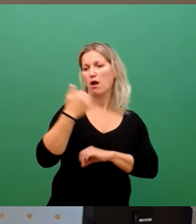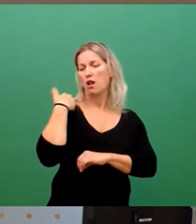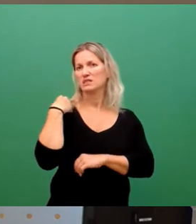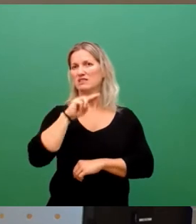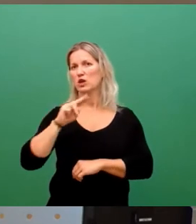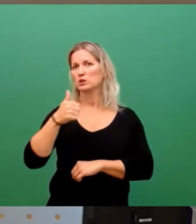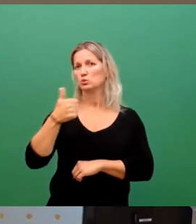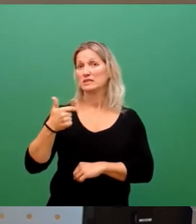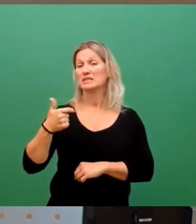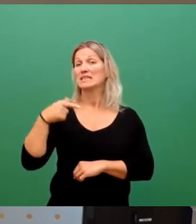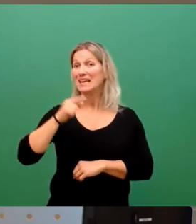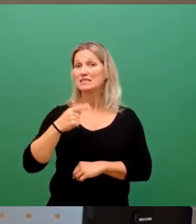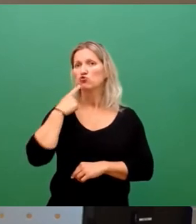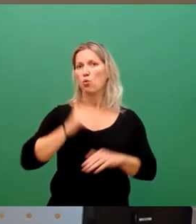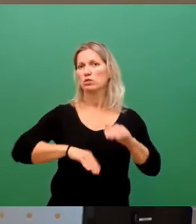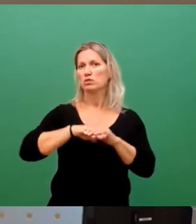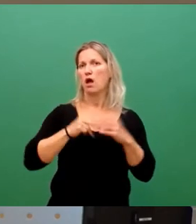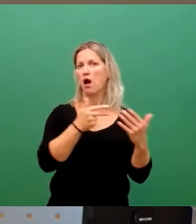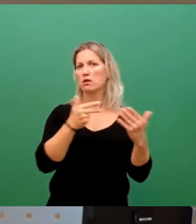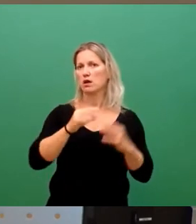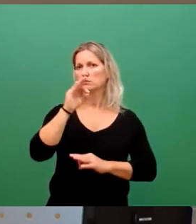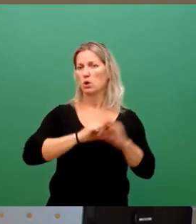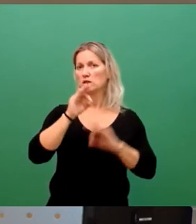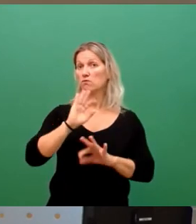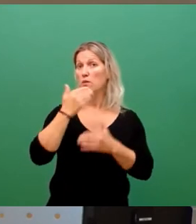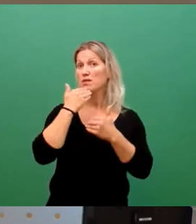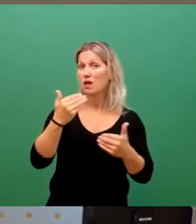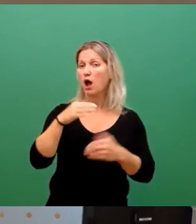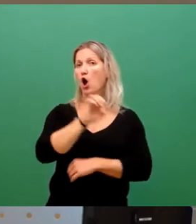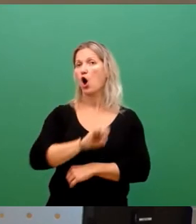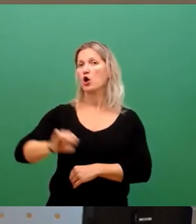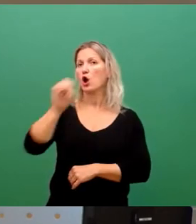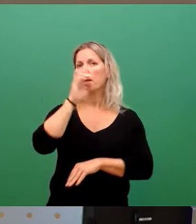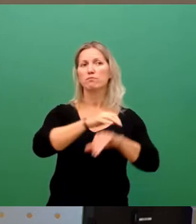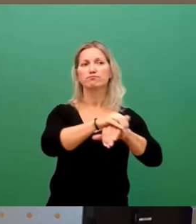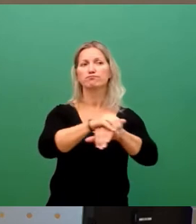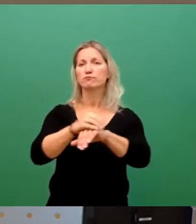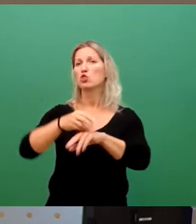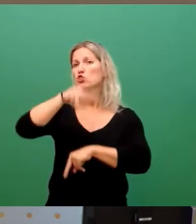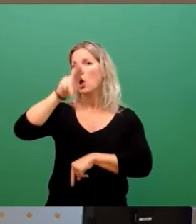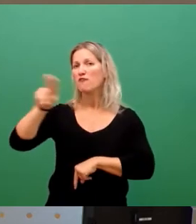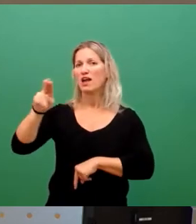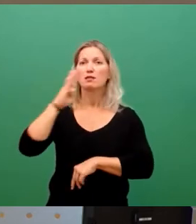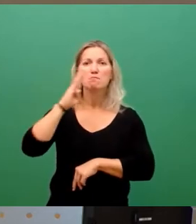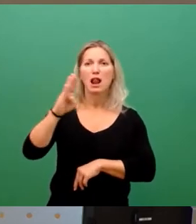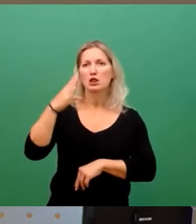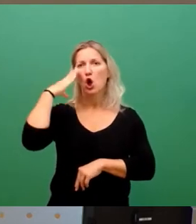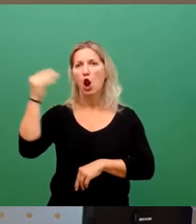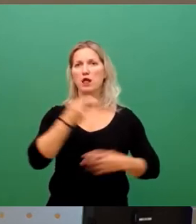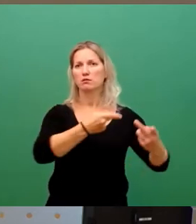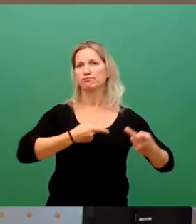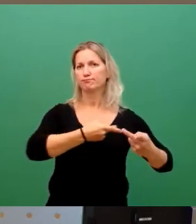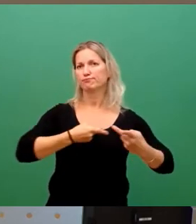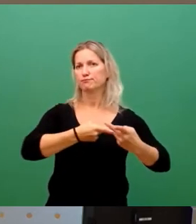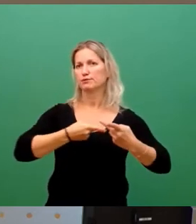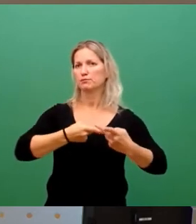mittlerweile 88 Prozent. Dank der Lieferungen unserer europäischen Freunde aus Norwegen, Belgien und Holland. Und dank auch